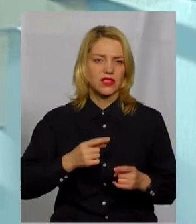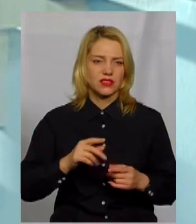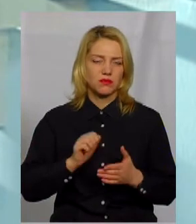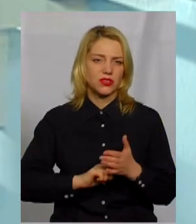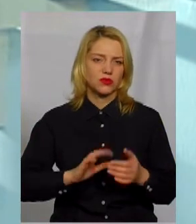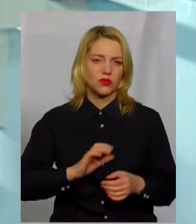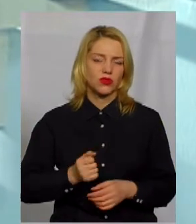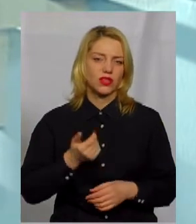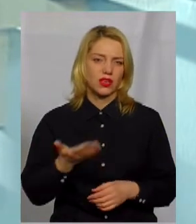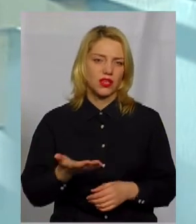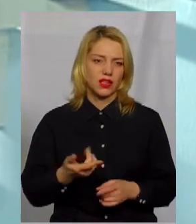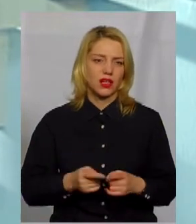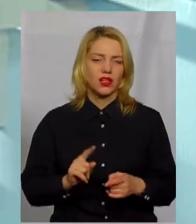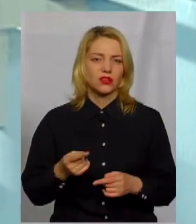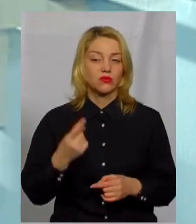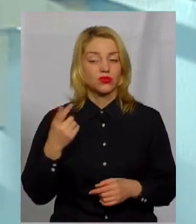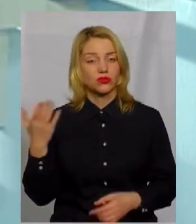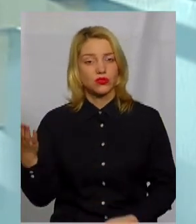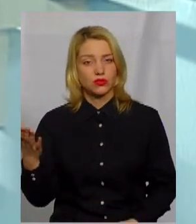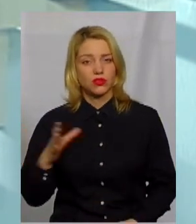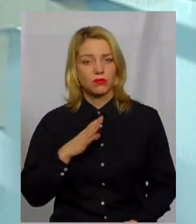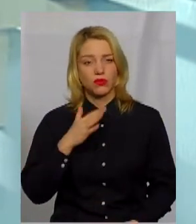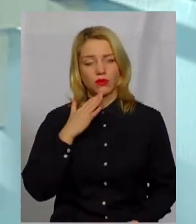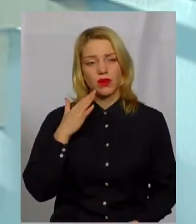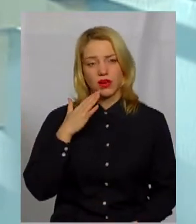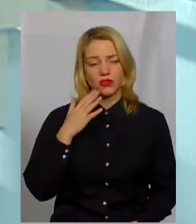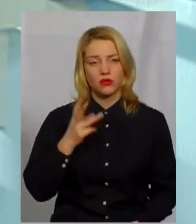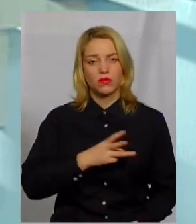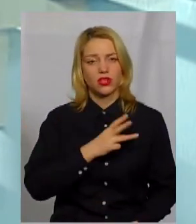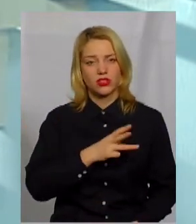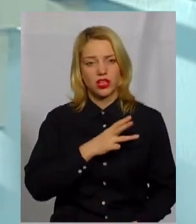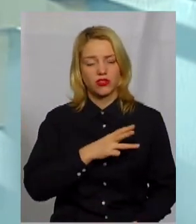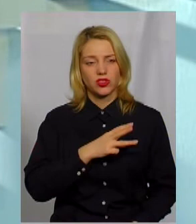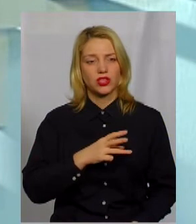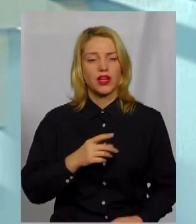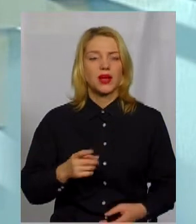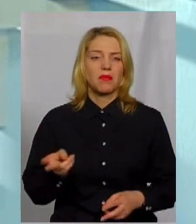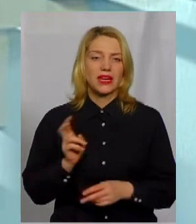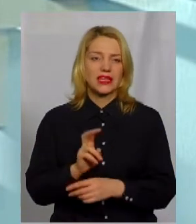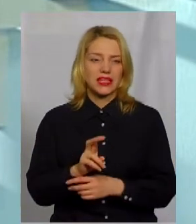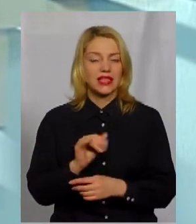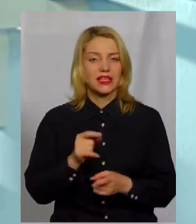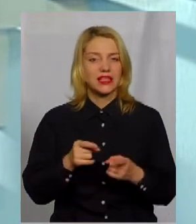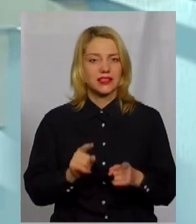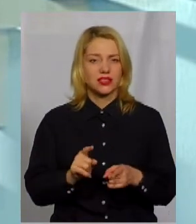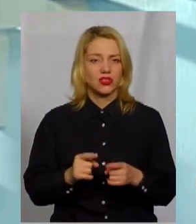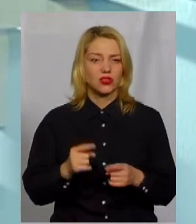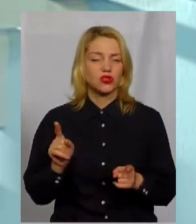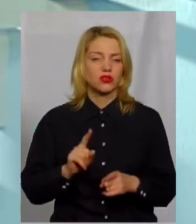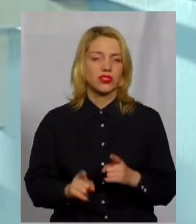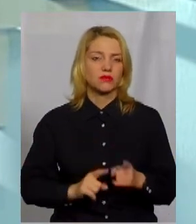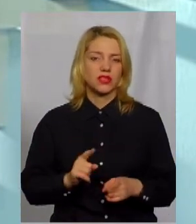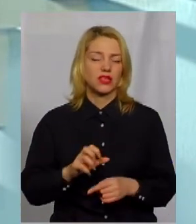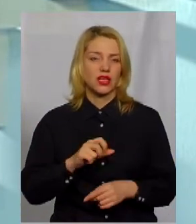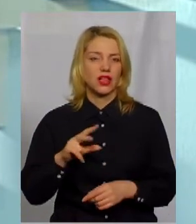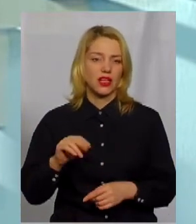причин було декілька, тому що, з однієї сторони, було дуже багато бажаючих туди прийти і, дійсно, щось змінити.